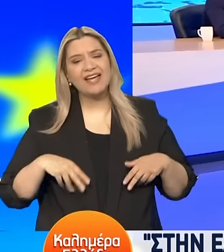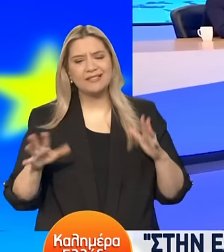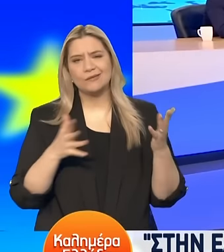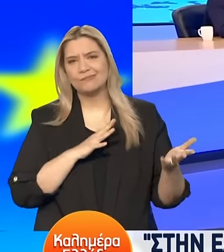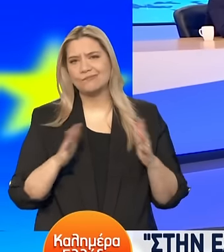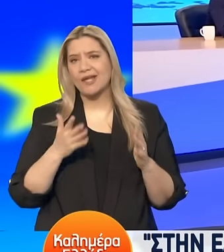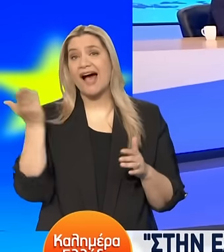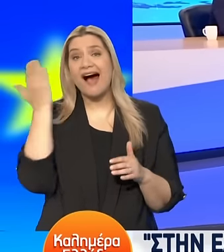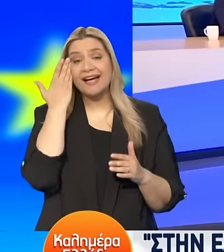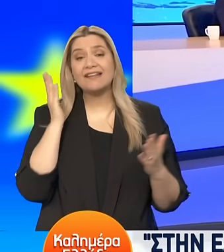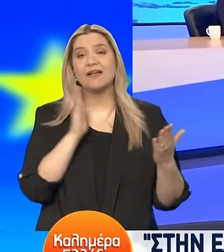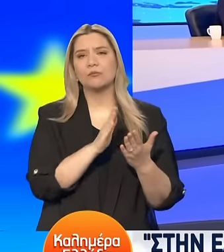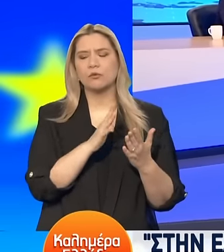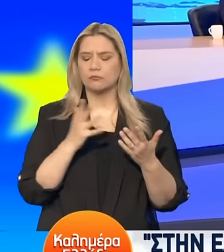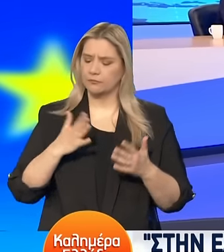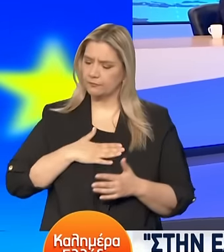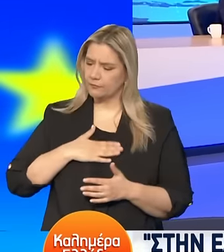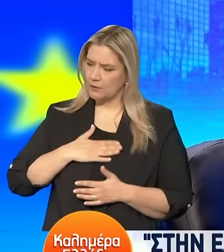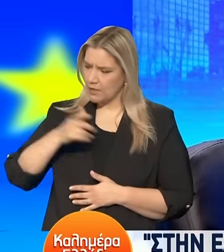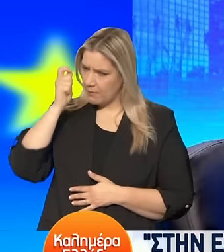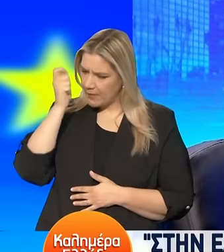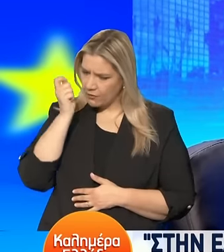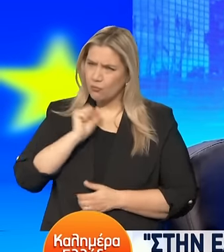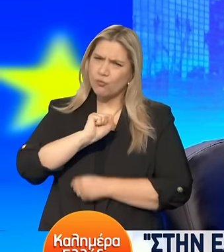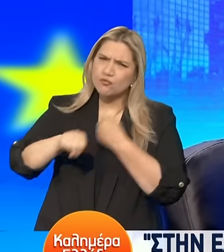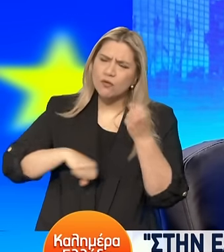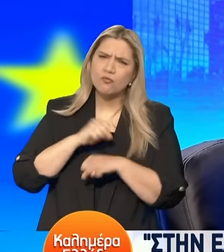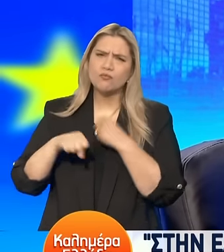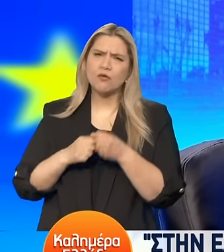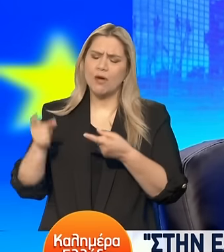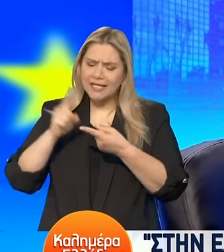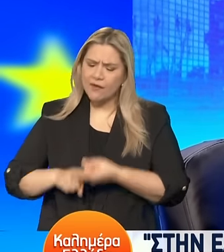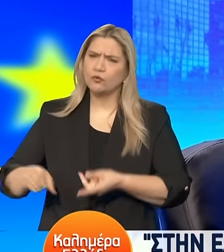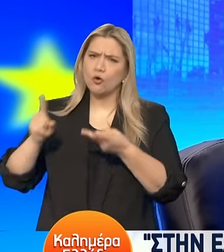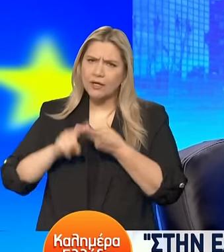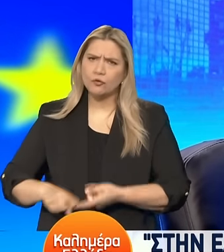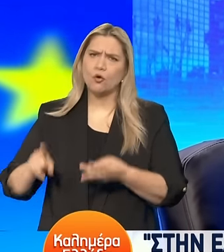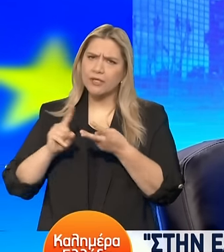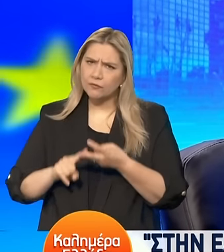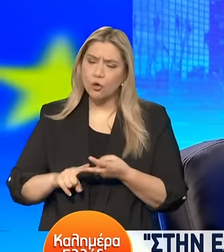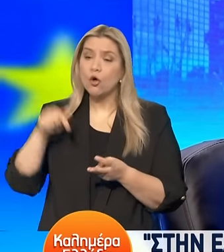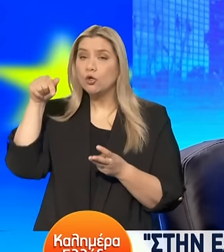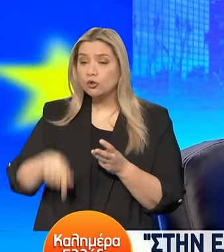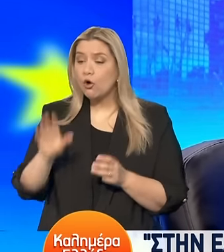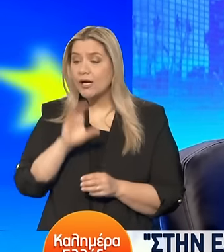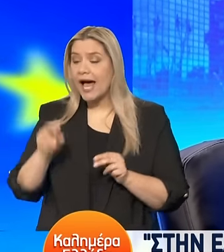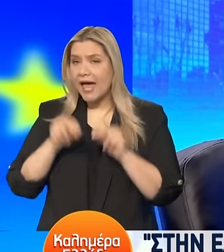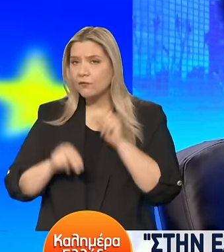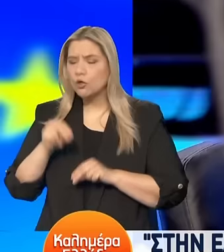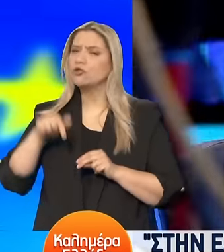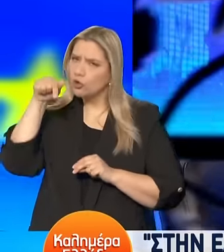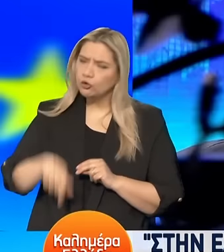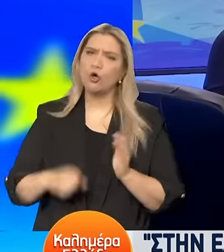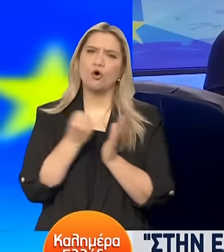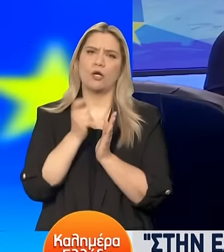παραδοχή που κάνουμε, κύριε Αναστασοπούλου, είναι ότι θα χρησιμοποιήσουμε όλα τα εργαλεία στη διάθεσή μας και στέλνω αυτή την επιστολή τώρα, επειδή τώρα έχουμε ευρωεκλογές. Και επειδή για την επόμενη